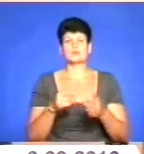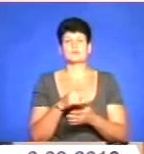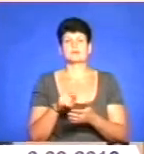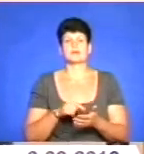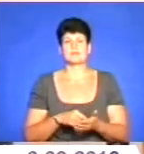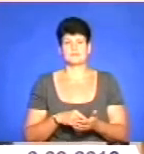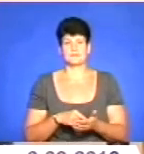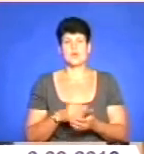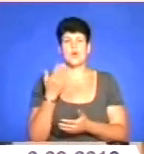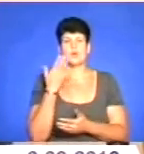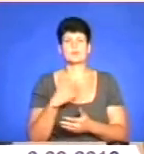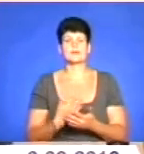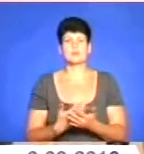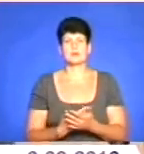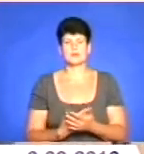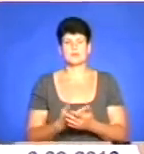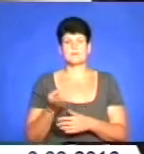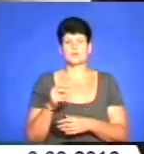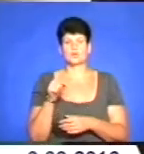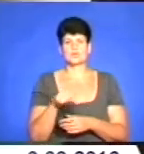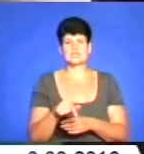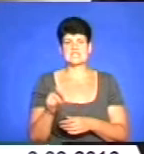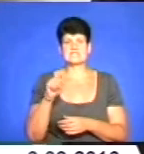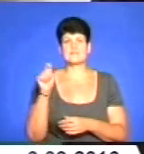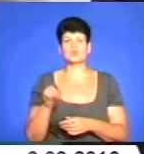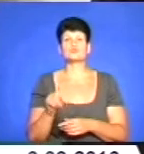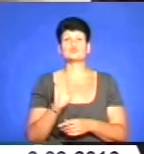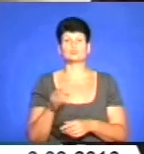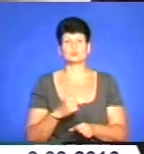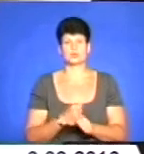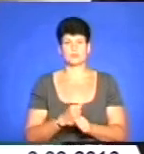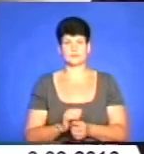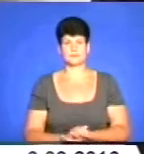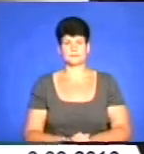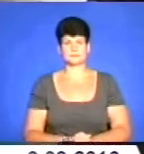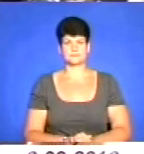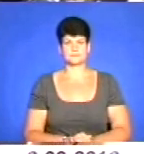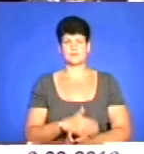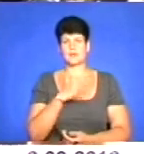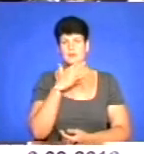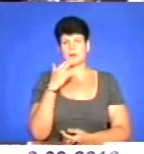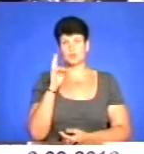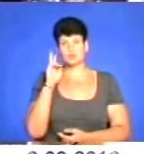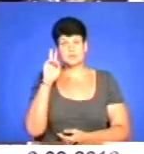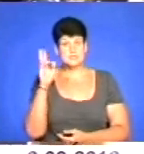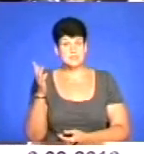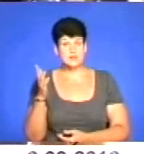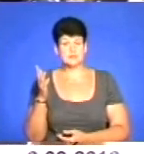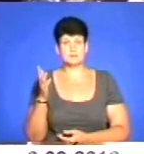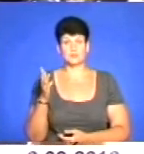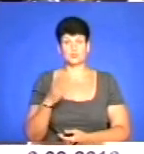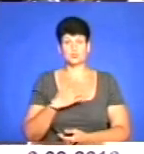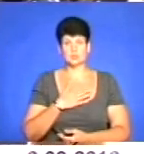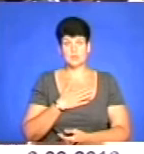коли, наприклад, прийдуть сюди з війною, що ви будете робити? Багато хто не знає. Нас,